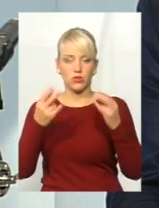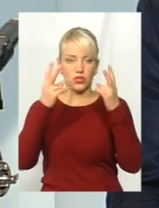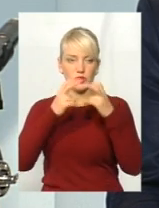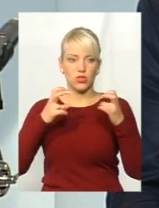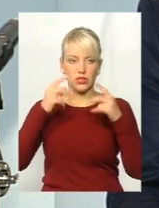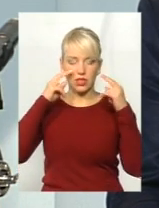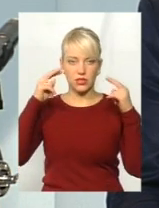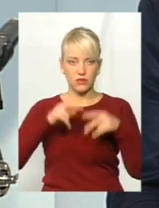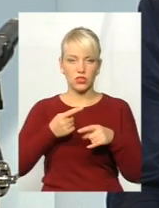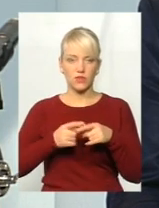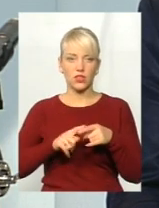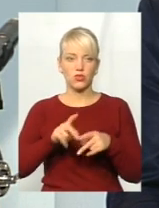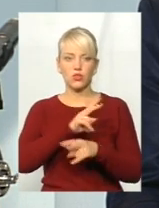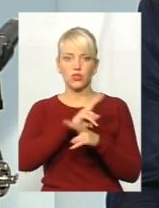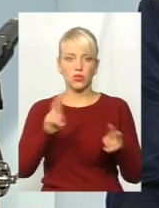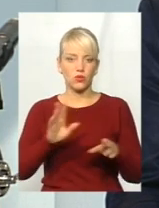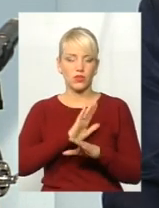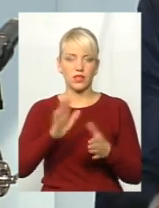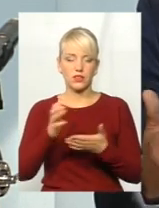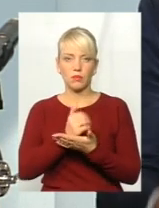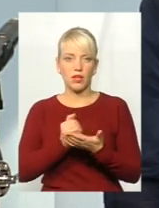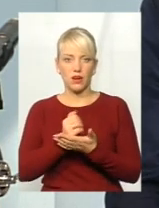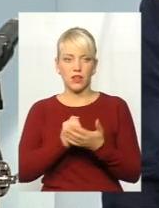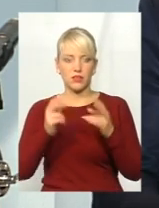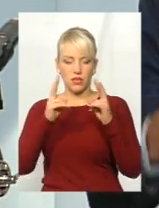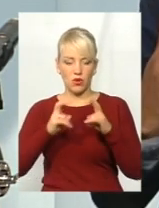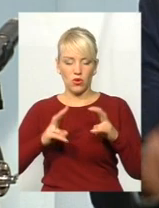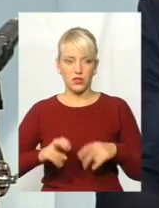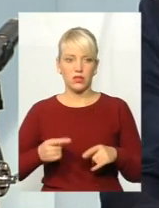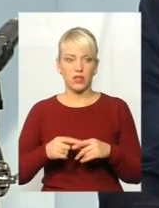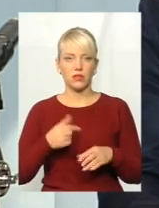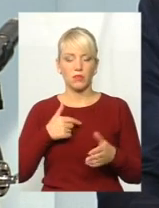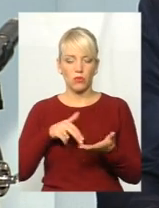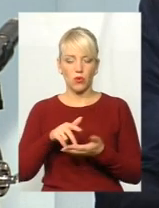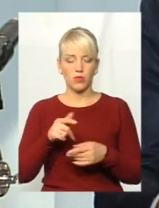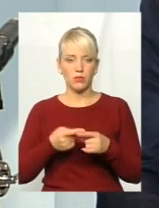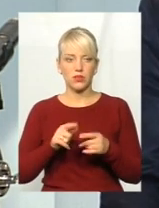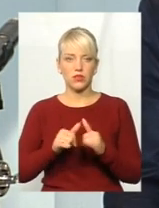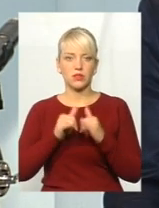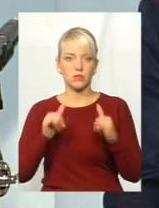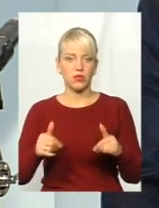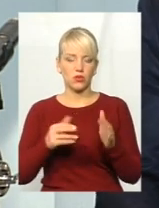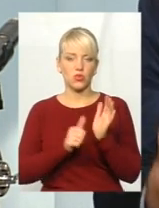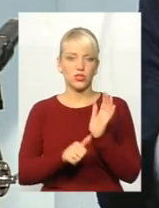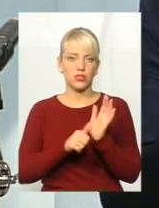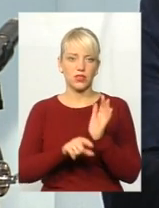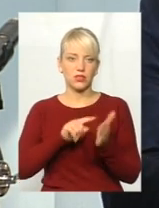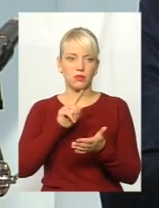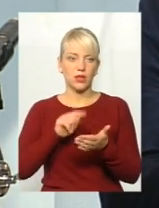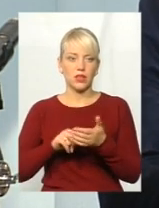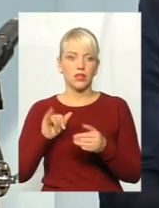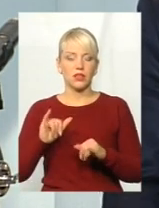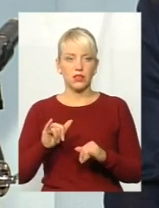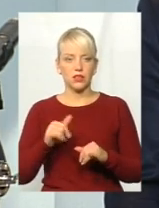засвідчив те, що їх ніхто не збирається розглядати по суті. Тому що ми пробіглися по них, збільшили їх кількість до 60 десятків. І я